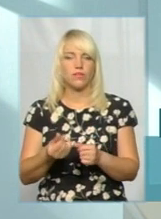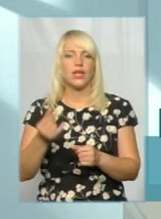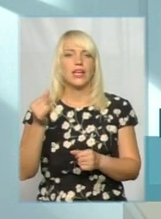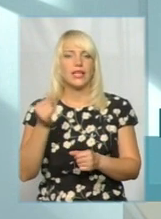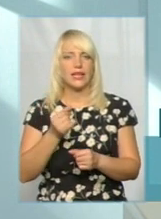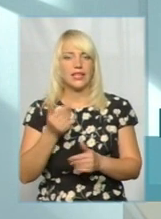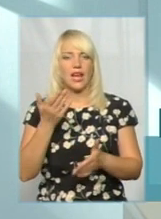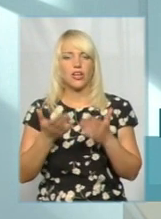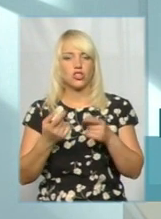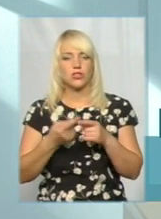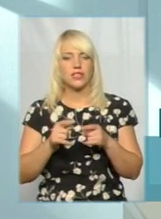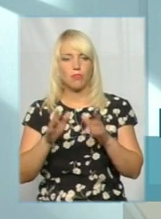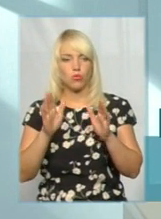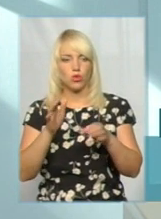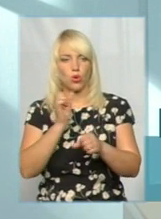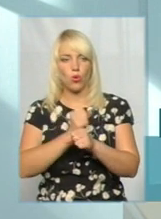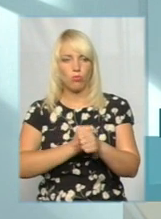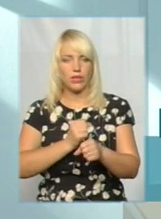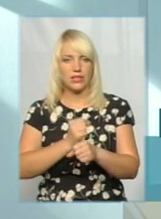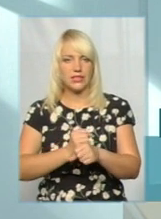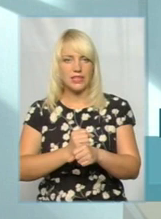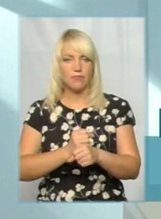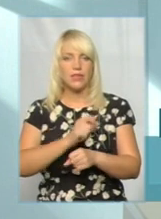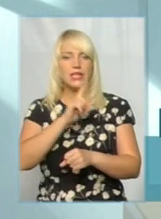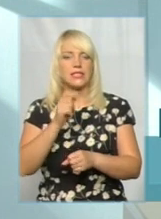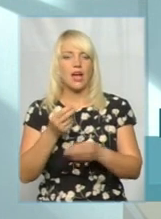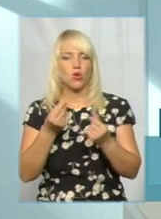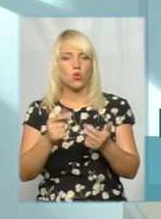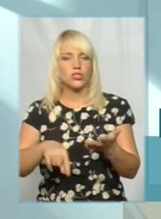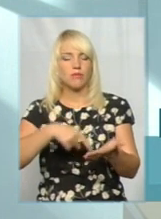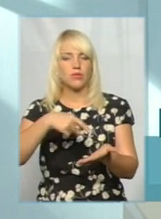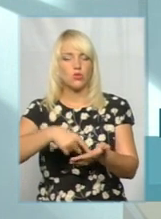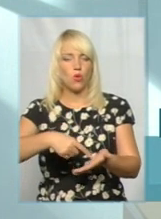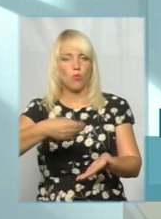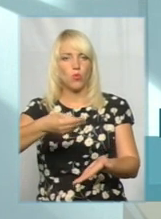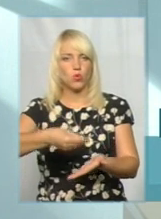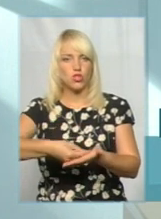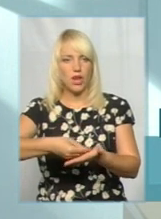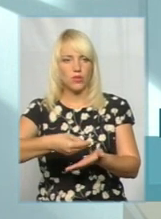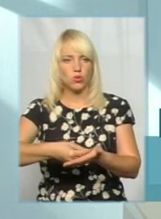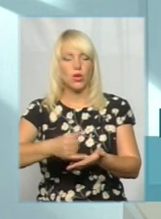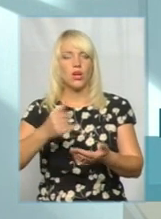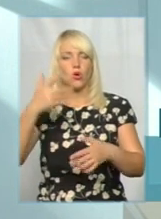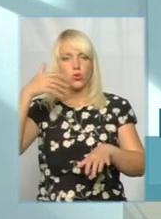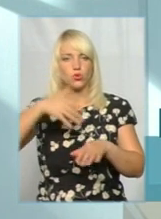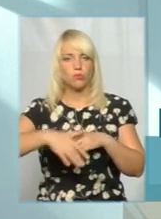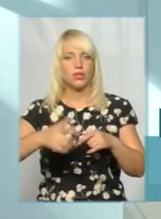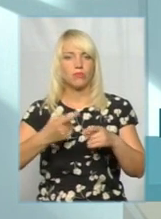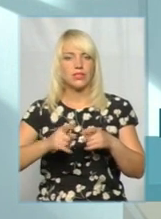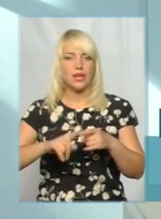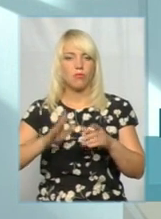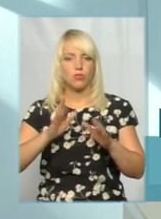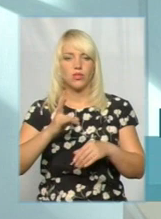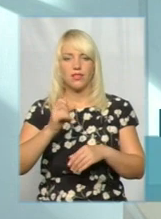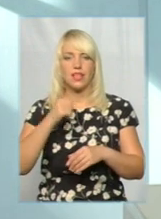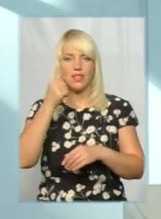якщо то буде робитися більше за кошти міського бюджету, то розуміємо, що це буде навіть не на роки, а,